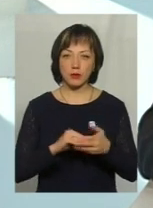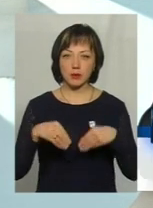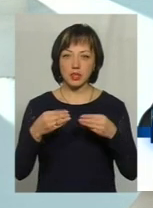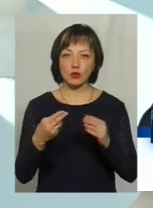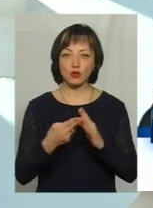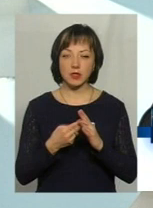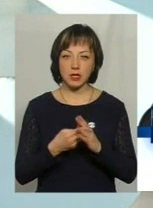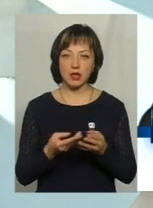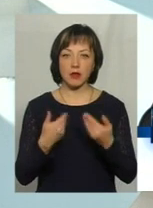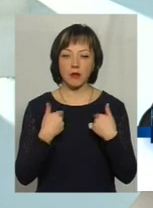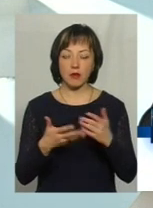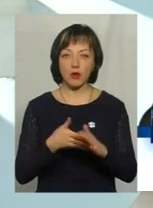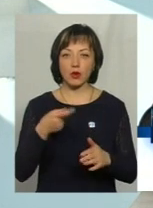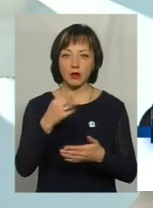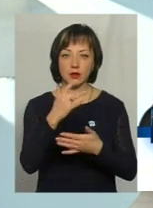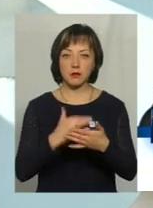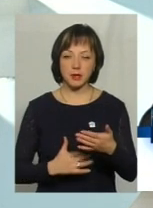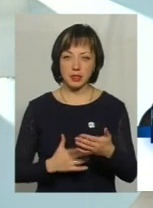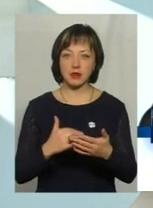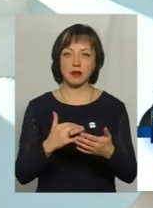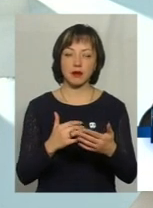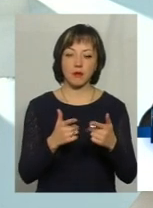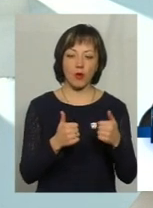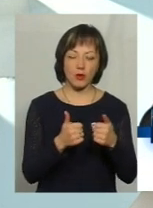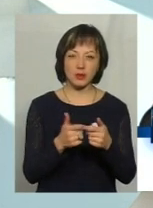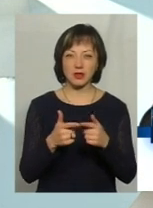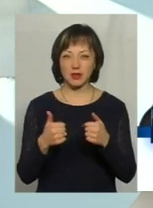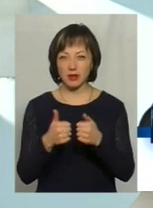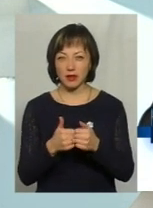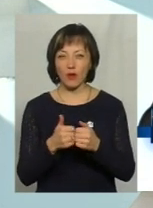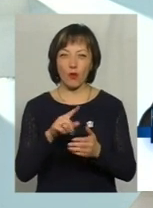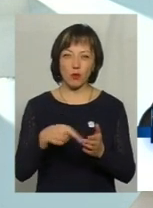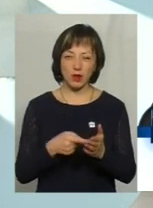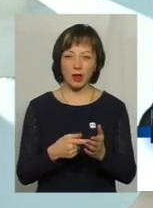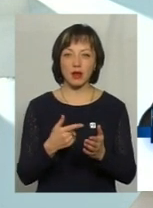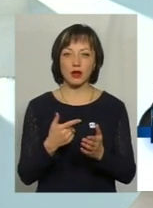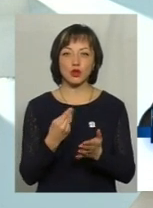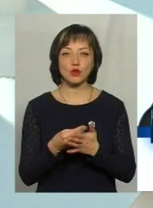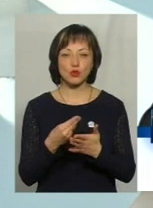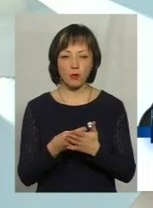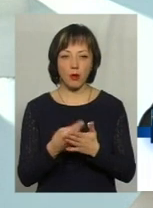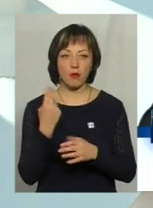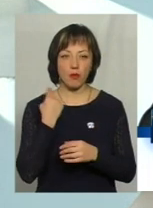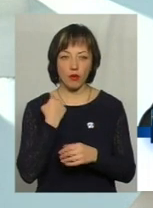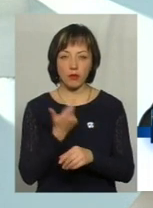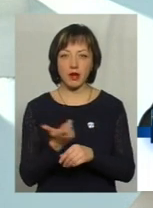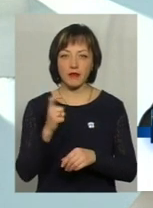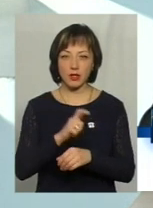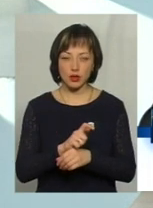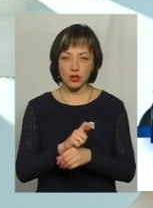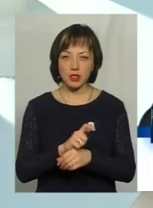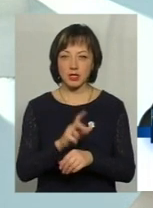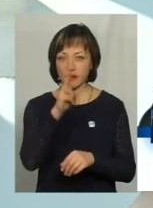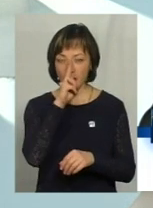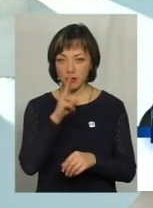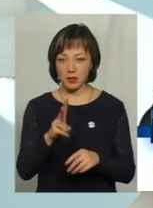подають списки підприємства, установи організації надавчих послуг, іде сума боргу перевищує за